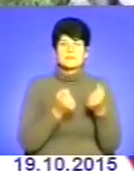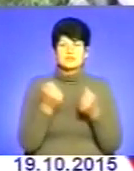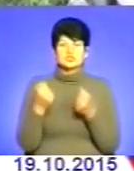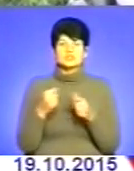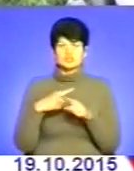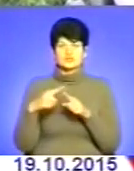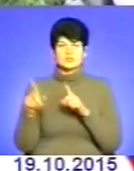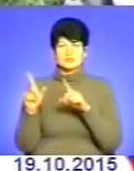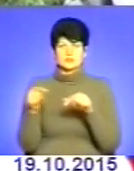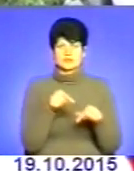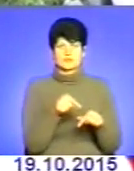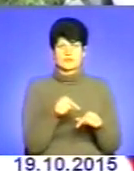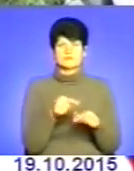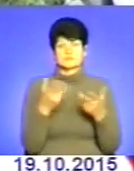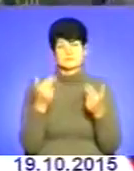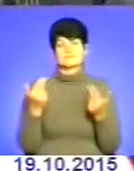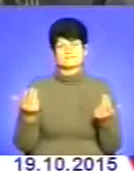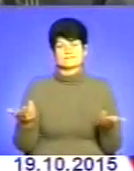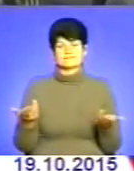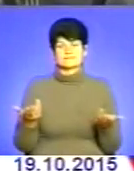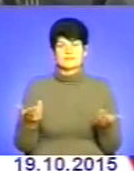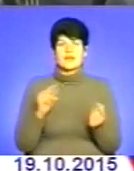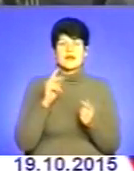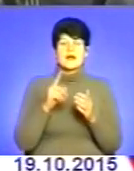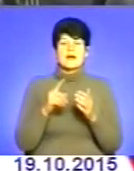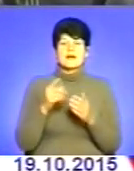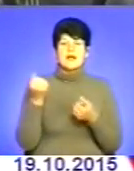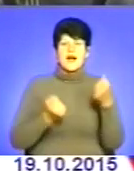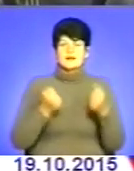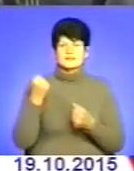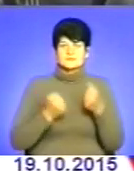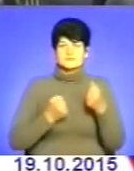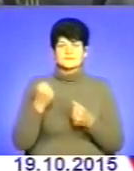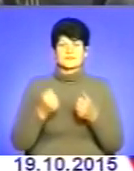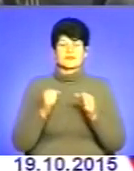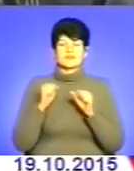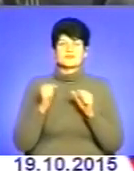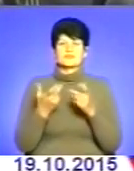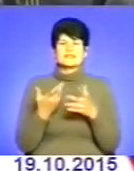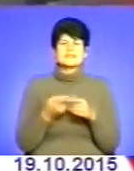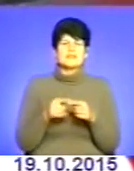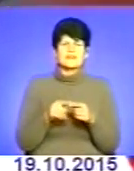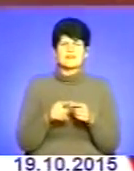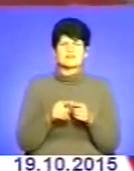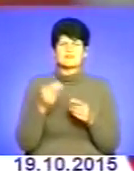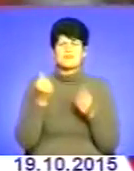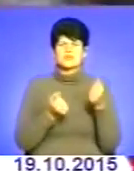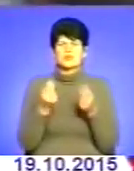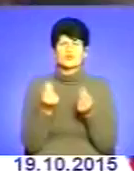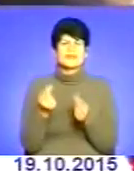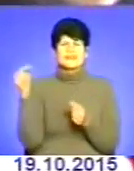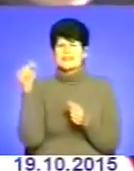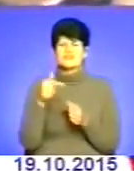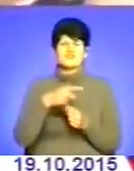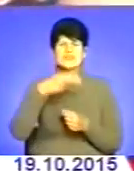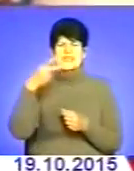доїдуть, ніж ця твоя, так? Так Картинговий спорт – це розкіш Такі машини коштують тисячі євро Купують їх